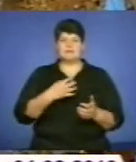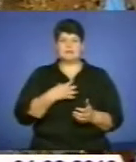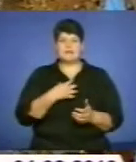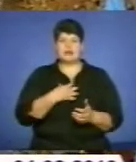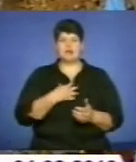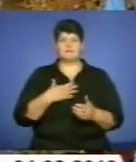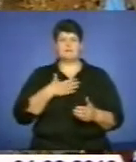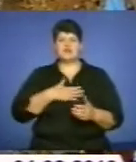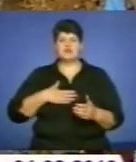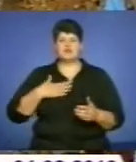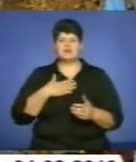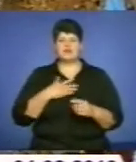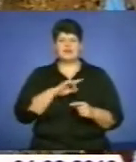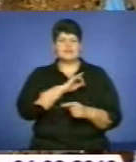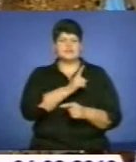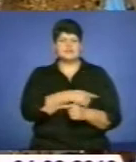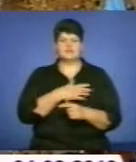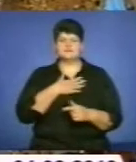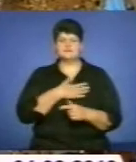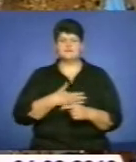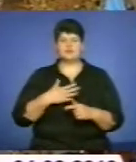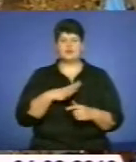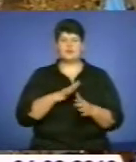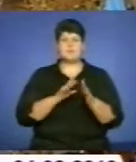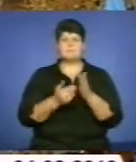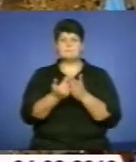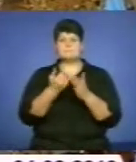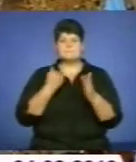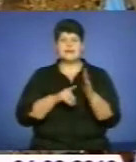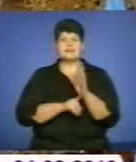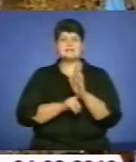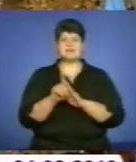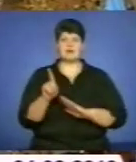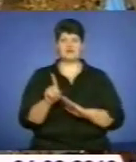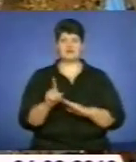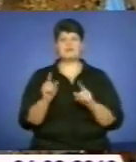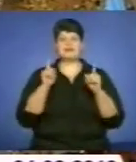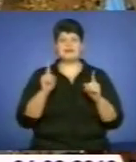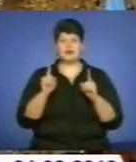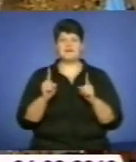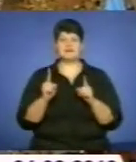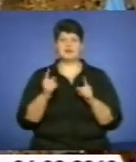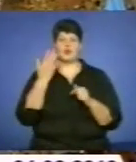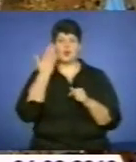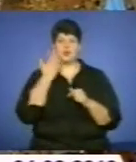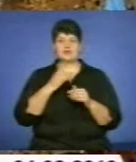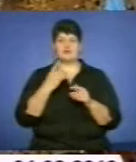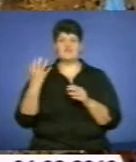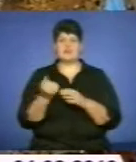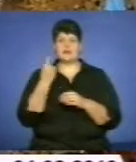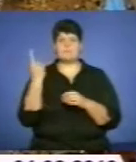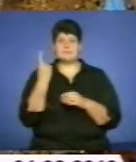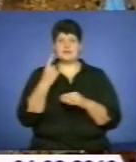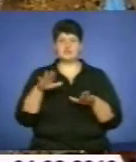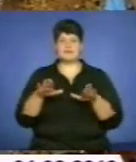житті такі сильні переживання перед стартом були. Я навіть перед цим, як в кантілахті, ми взяли перше місце, я